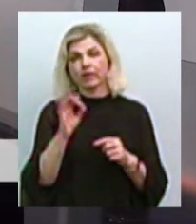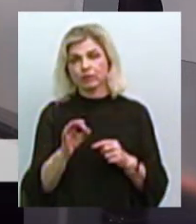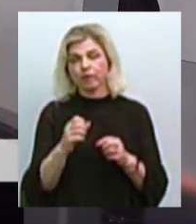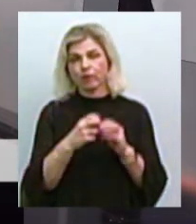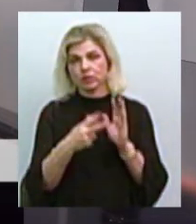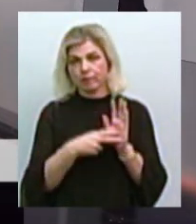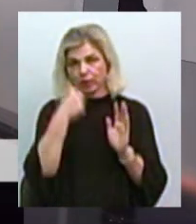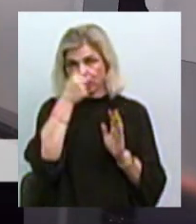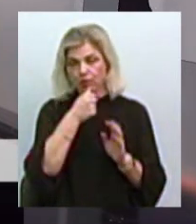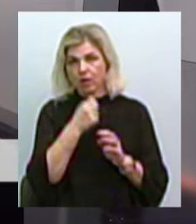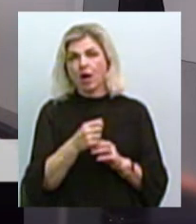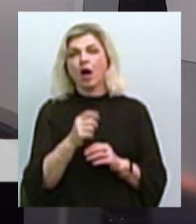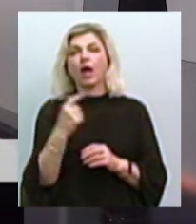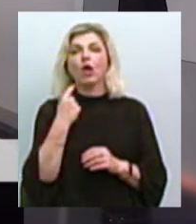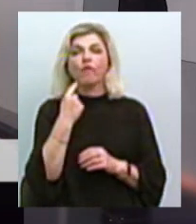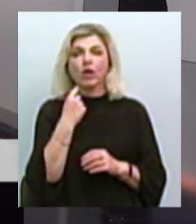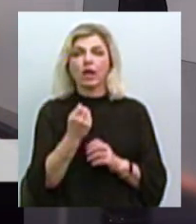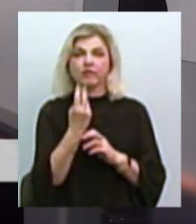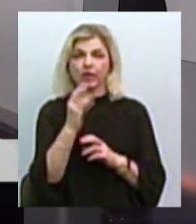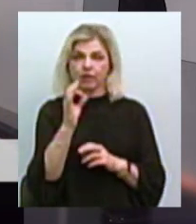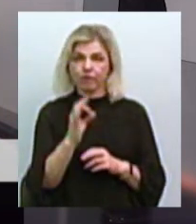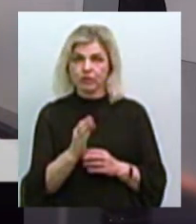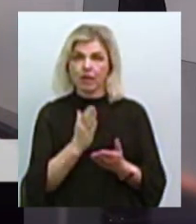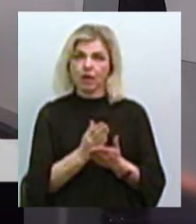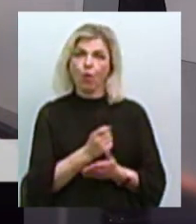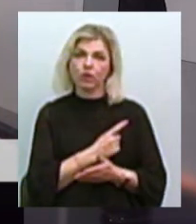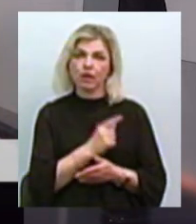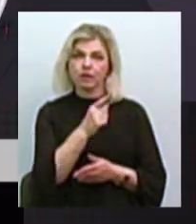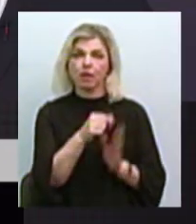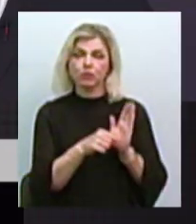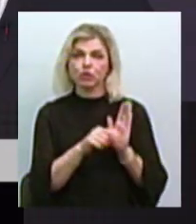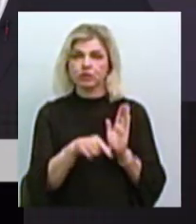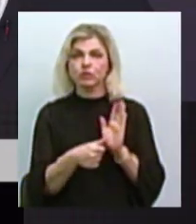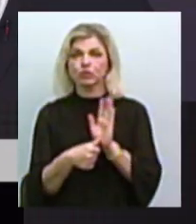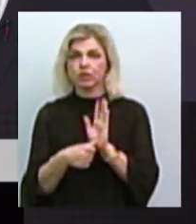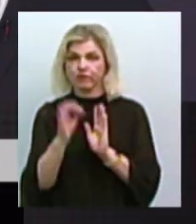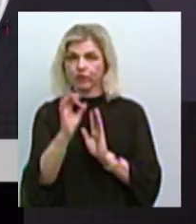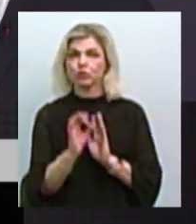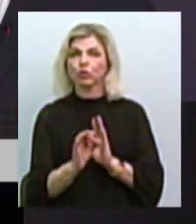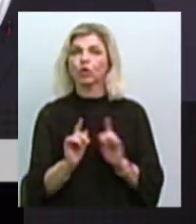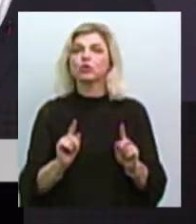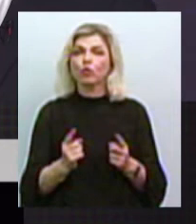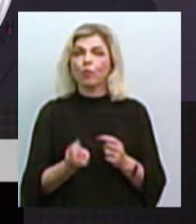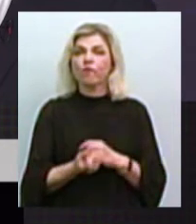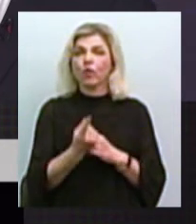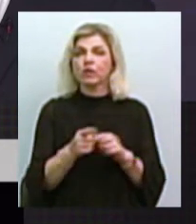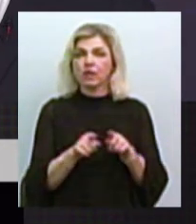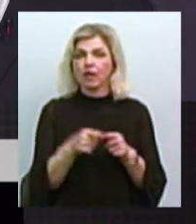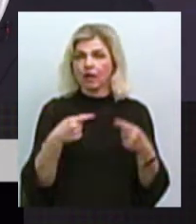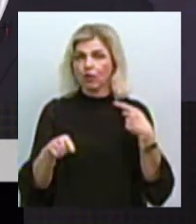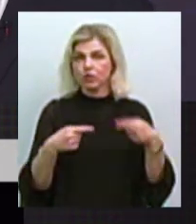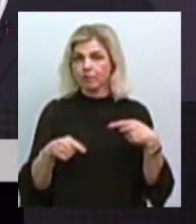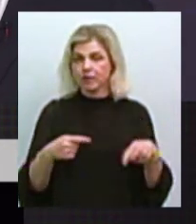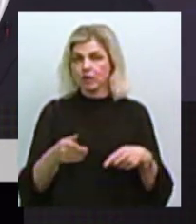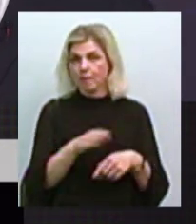рік, в Кривоградській 12 відсотків, але є в Одеській області, там 6,6 відсотка. Чому виникають такі розбіжності